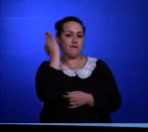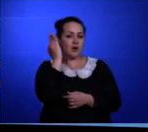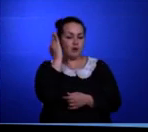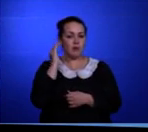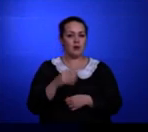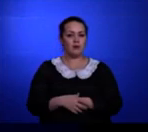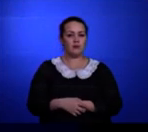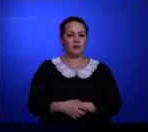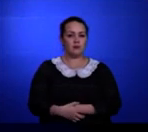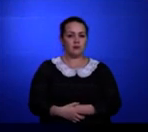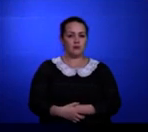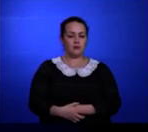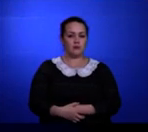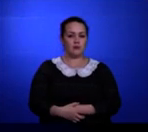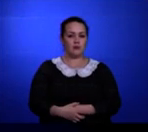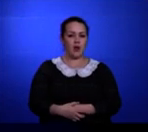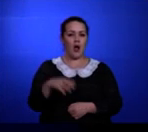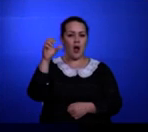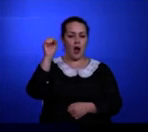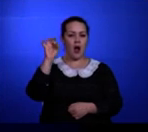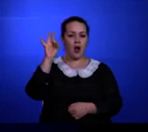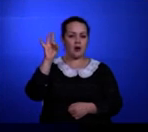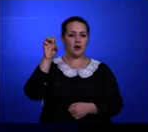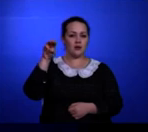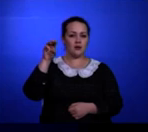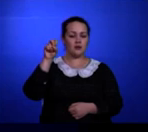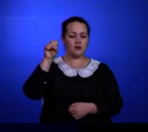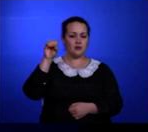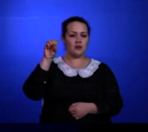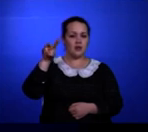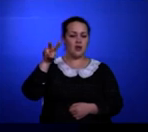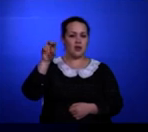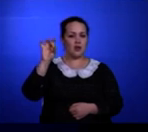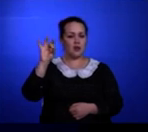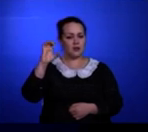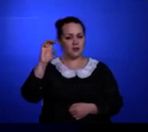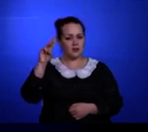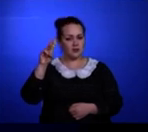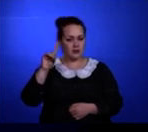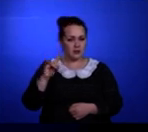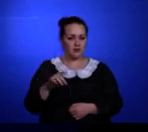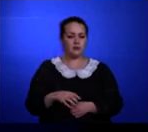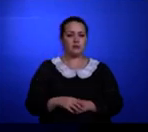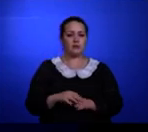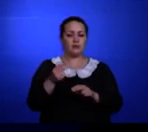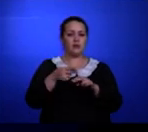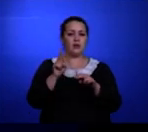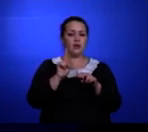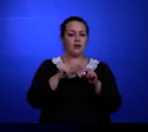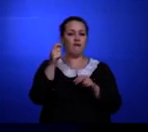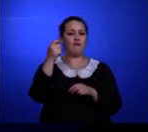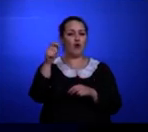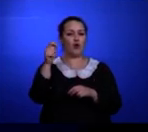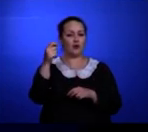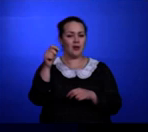на экране появились артиллеристы. Ребята, артиллерист – это состоящий на военной службе в